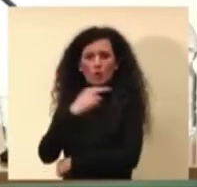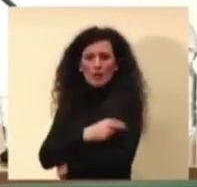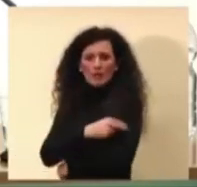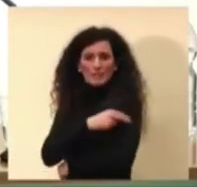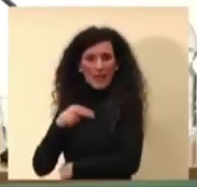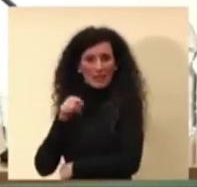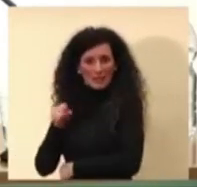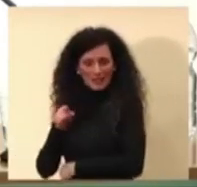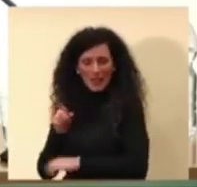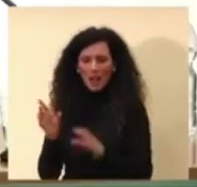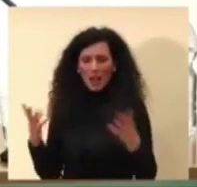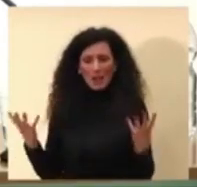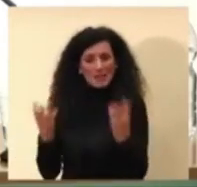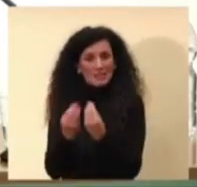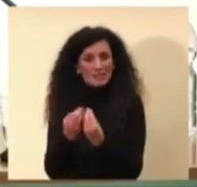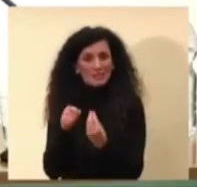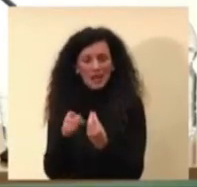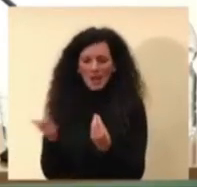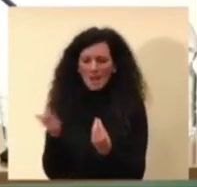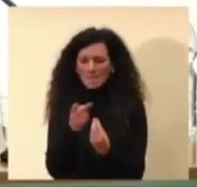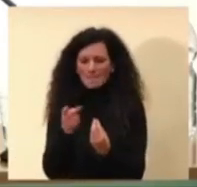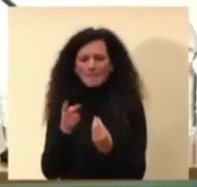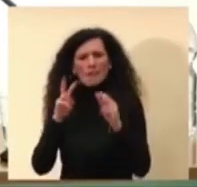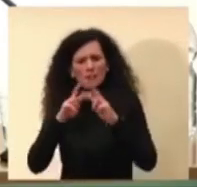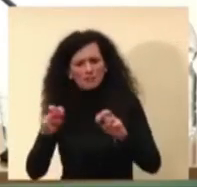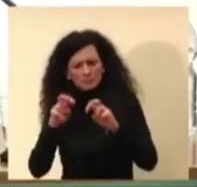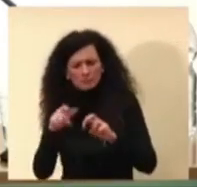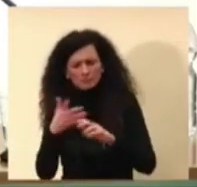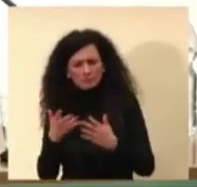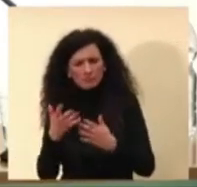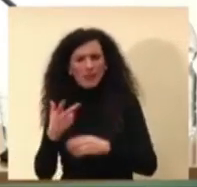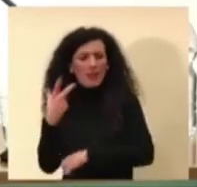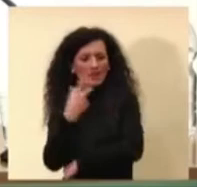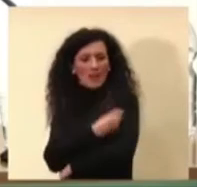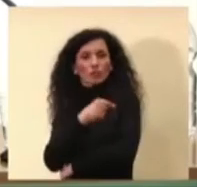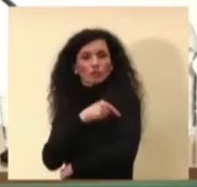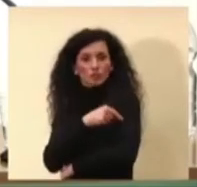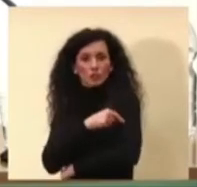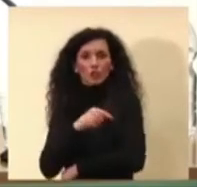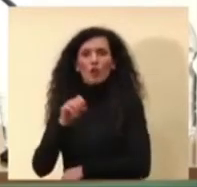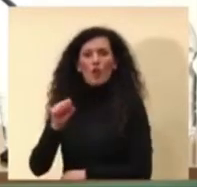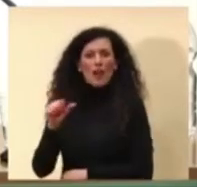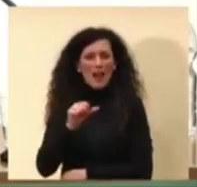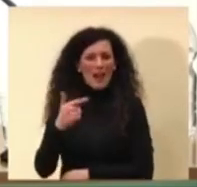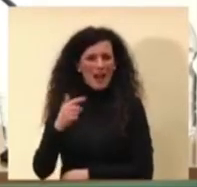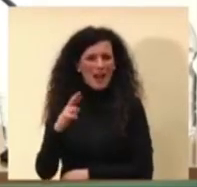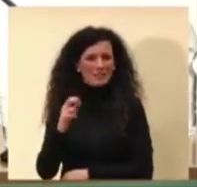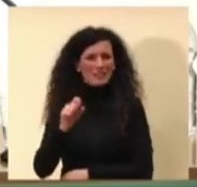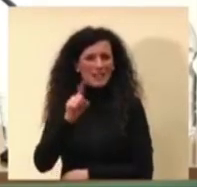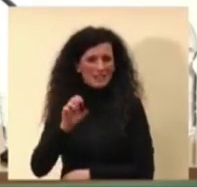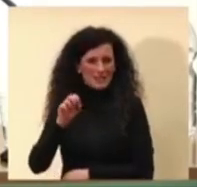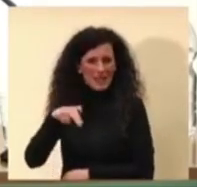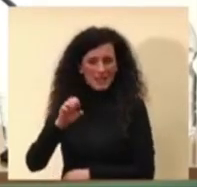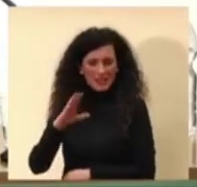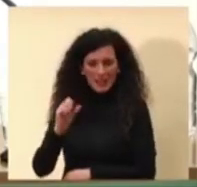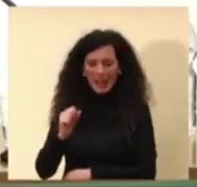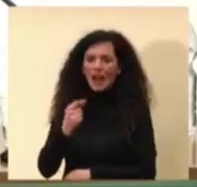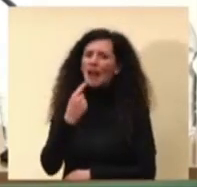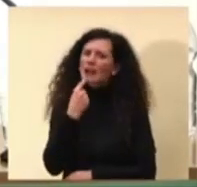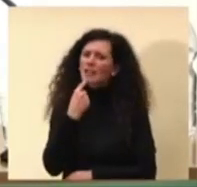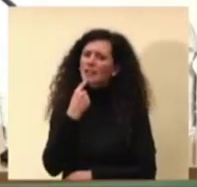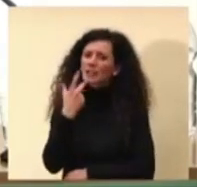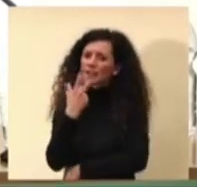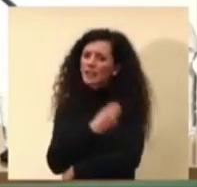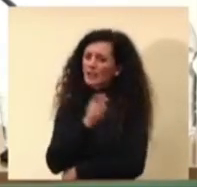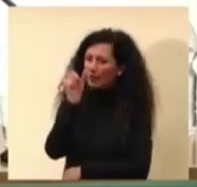somministrazione del vaccino di AstraZeneca ai soggetti di età